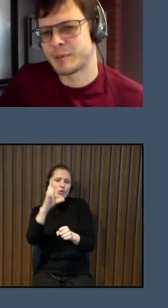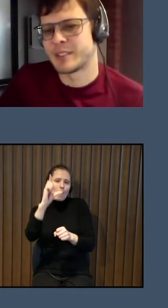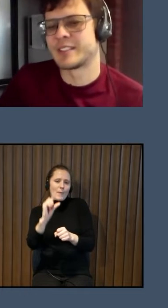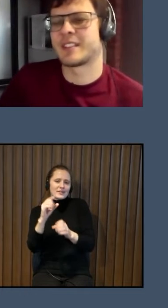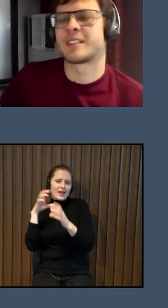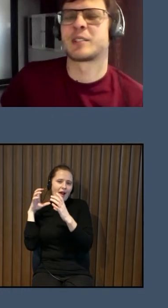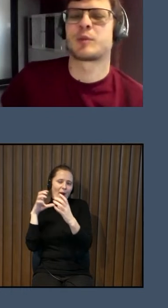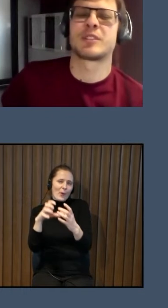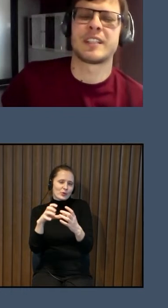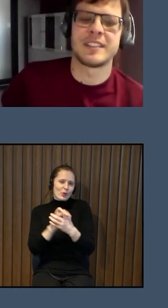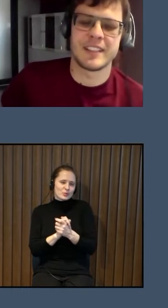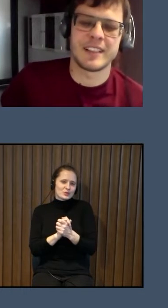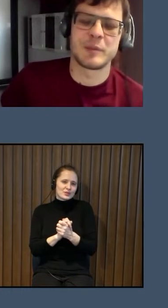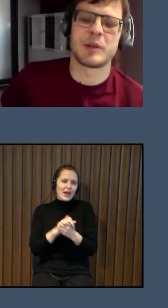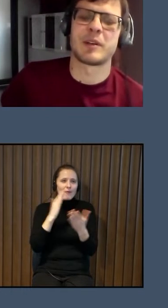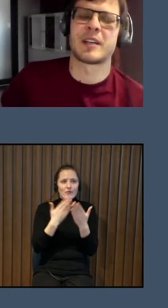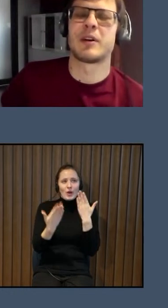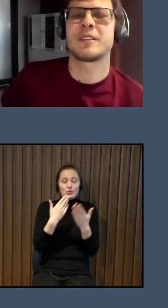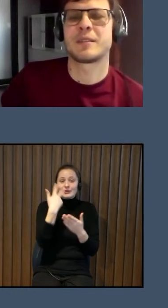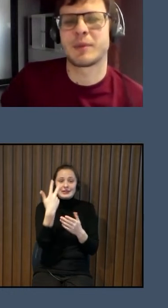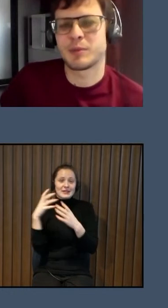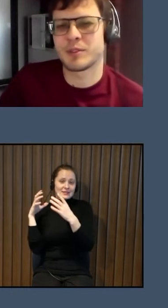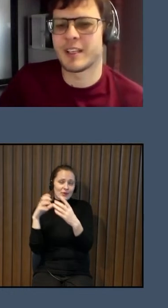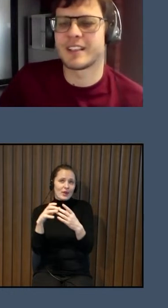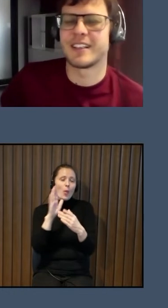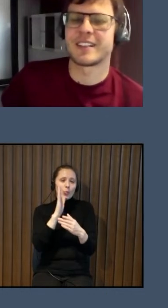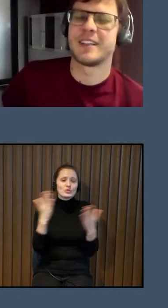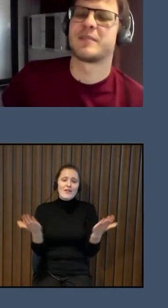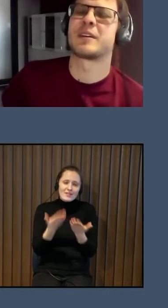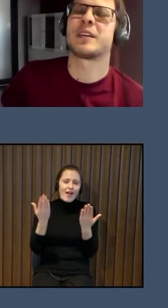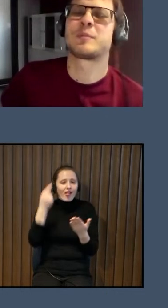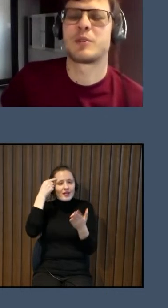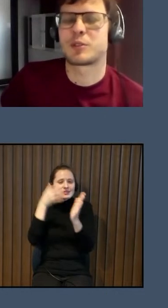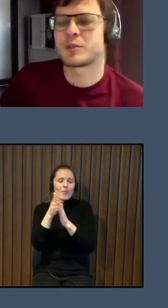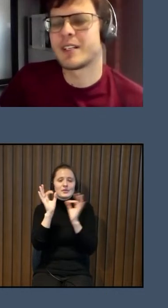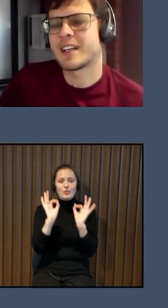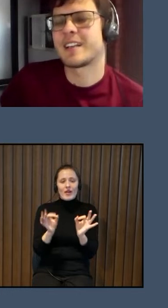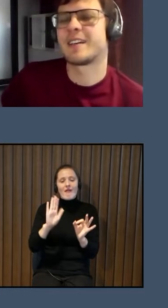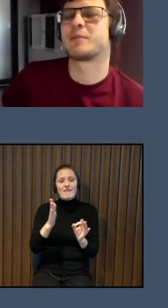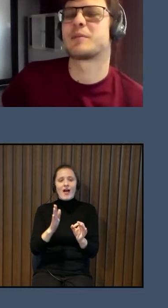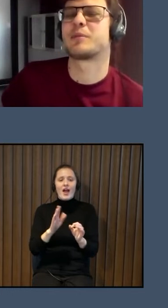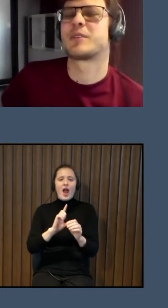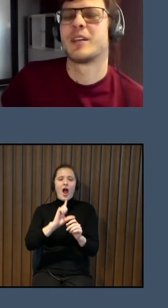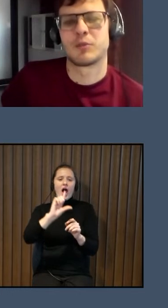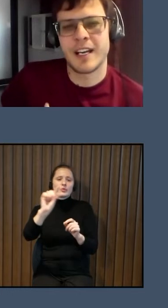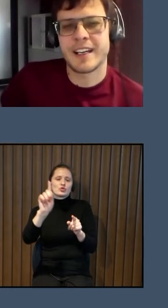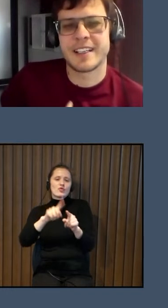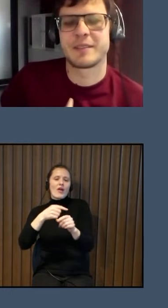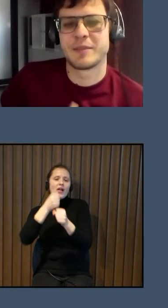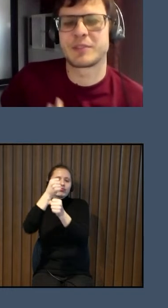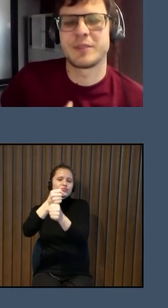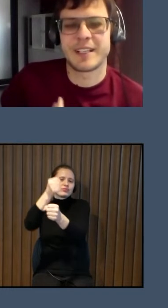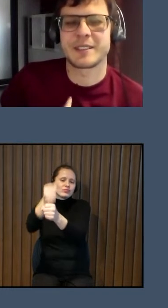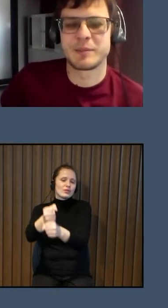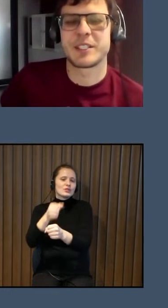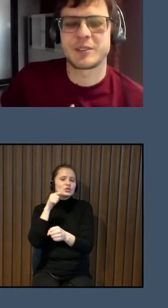sabiedriskie transporta trīs tikai, piemēram, tad man būs vieglāk. Vai aizbraukšos vēl tālāk, man būs, un tā